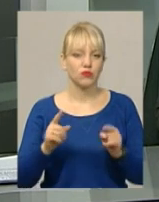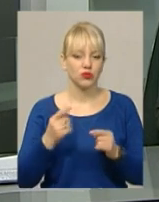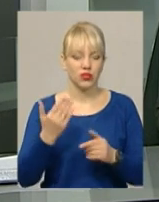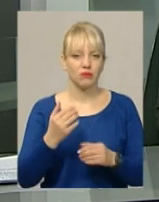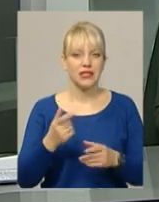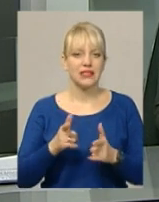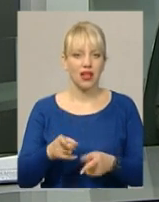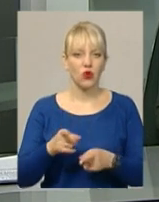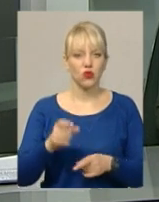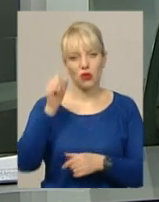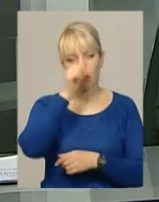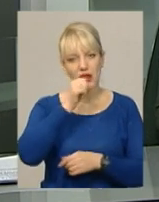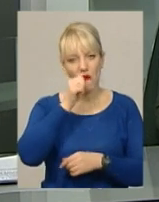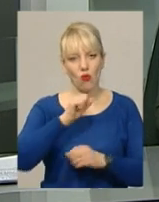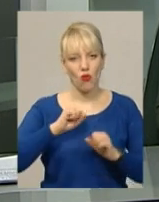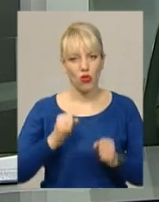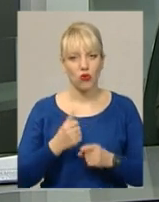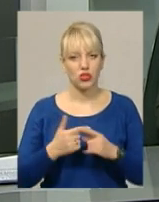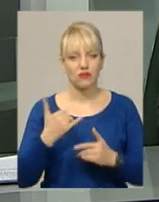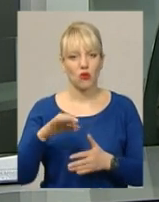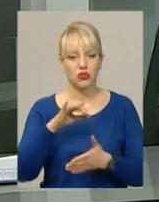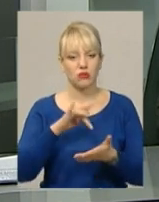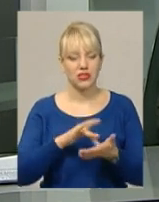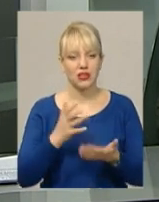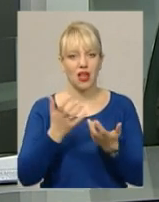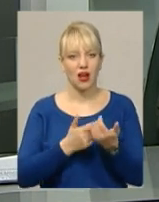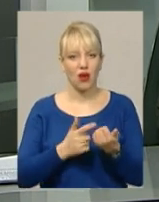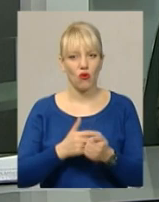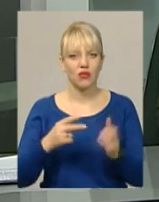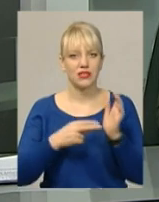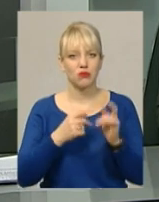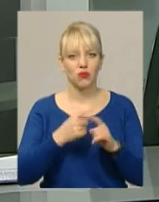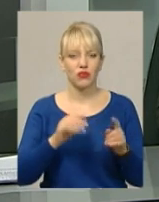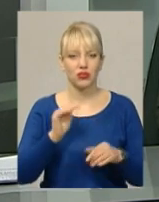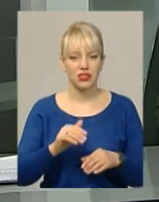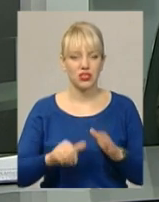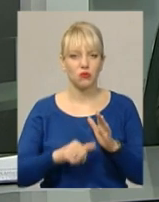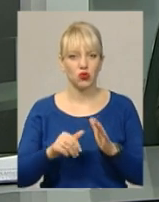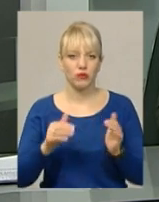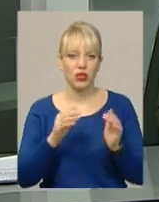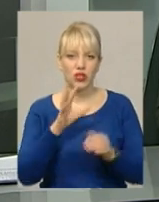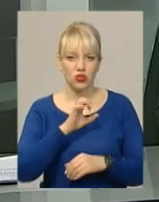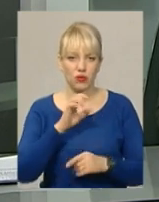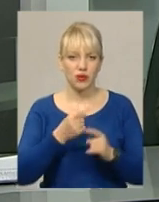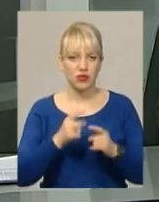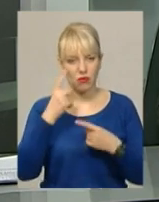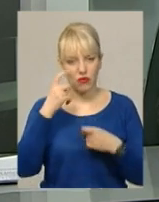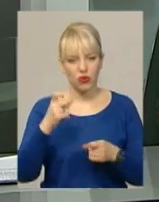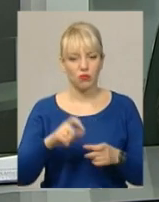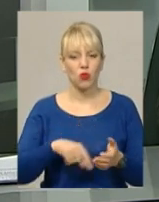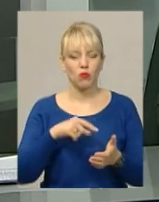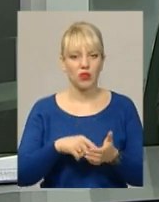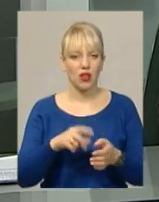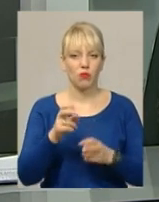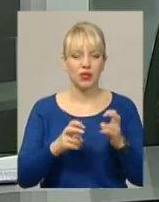переохолодження. Зараз в обласному центрі нараховують 7,5 тисяч бездомних собак. Про це повідомили в комунальному підприємстві «Спецкомунтранс».